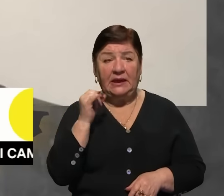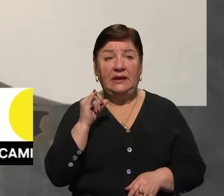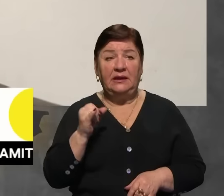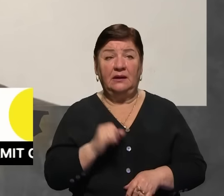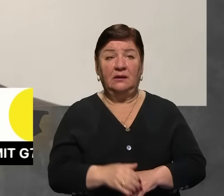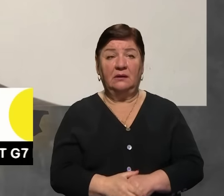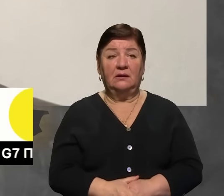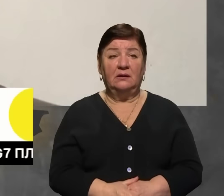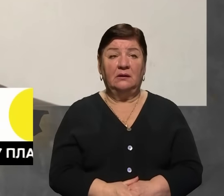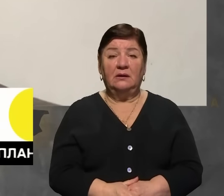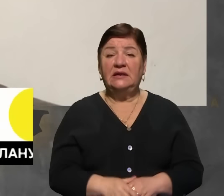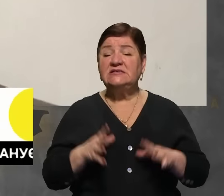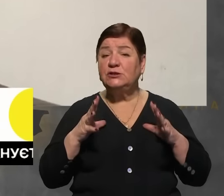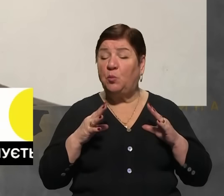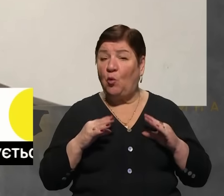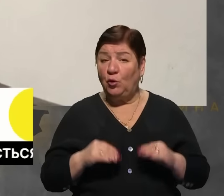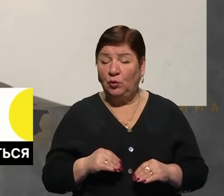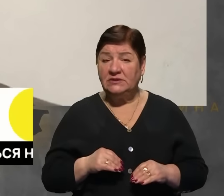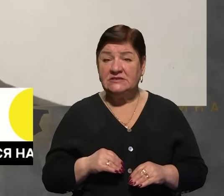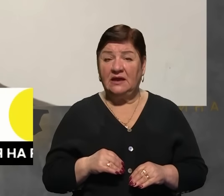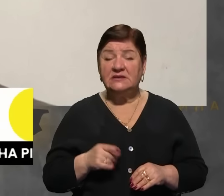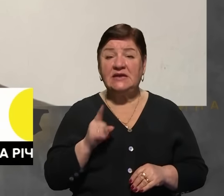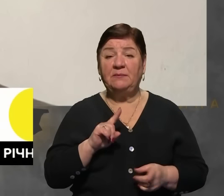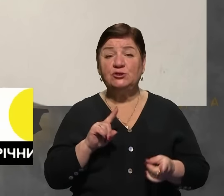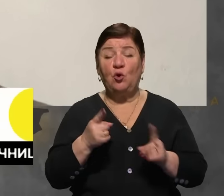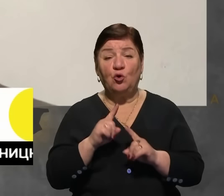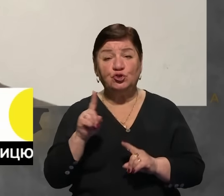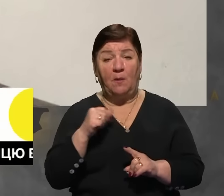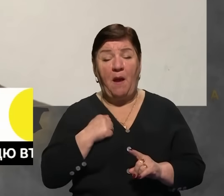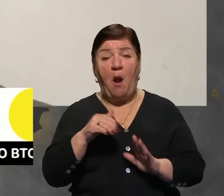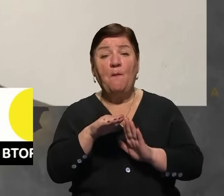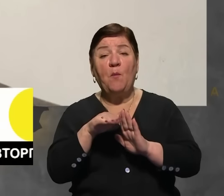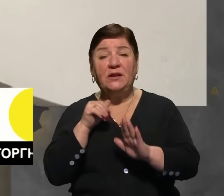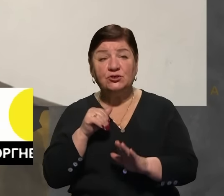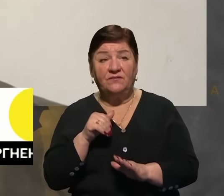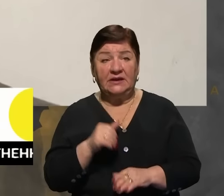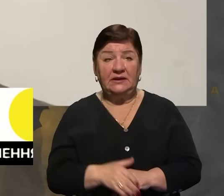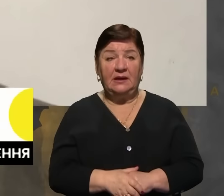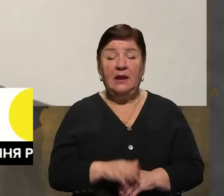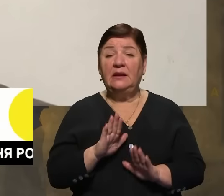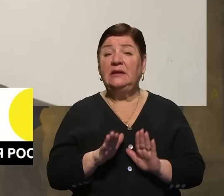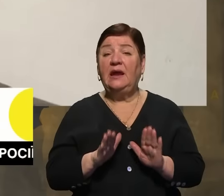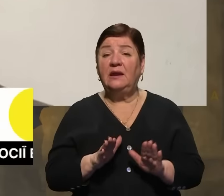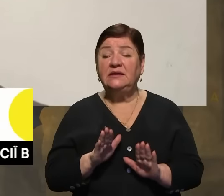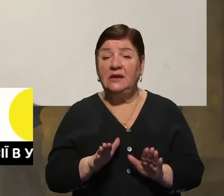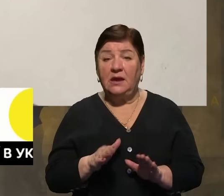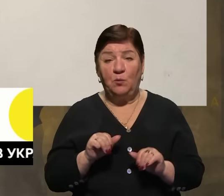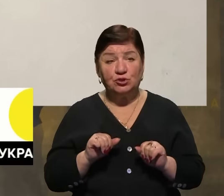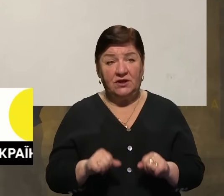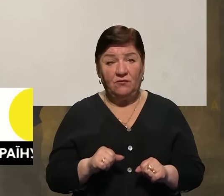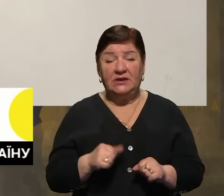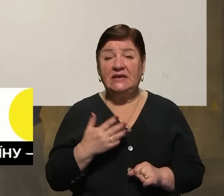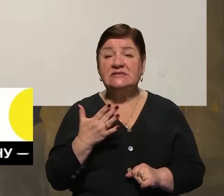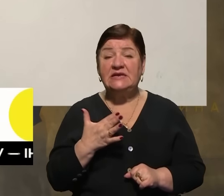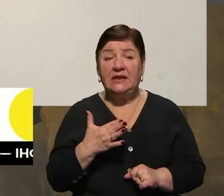заспокоюються, а замість того, щоб мобілізуватись. Мобілізуватись не тільки, і, можливо, інколи не стільки